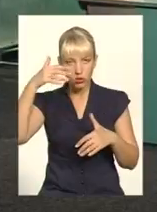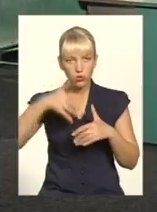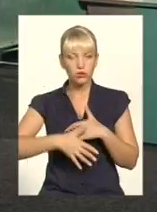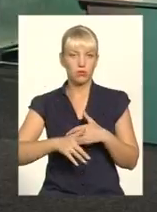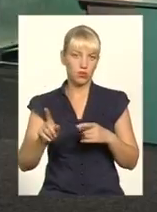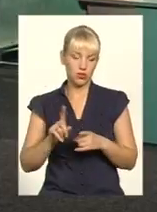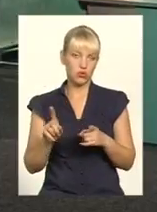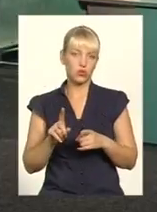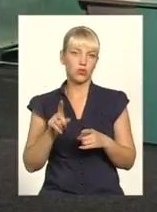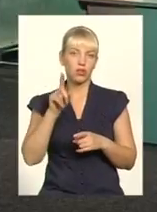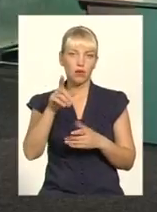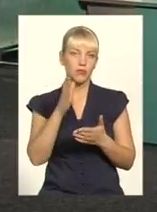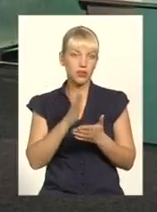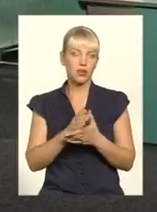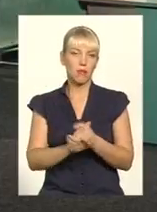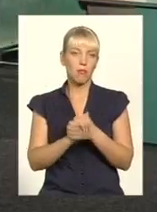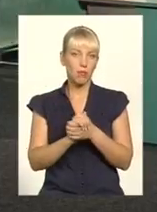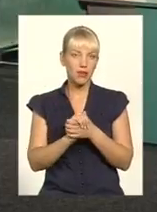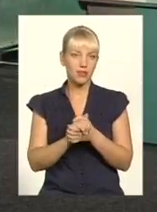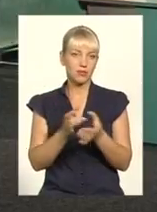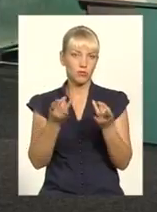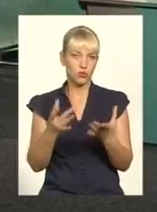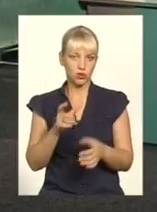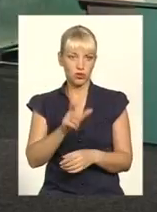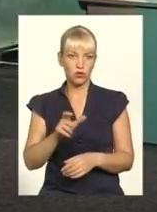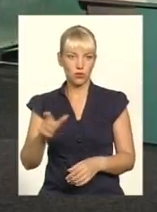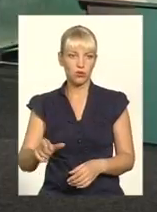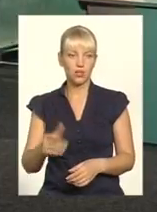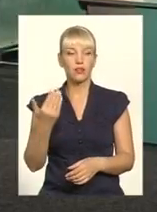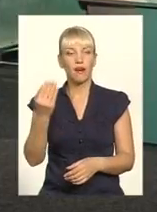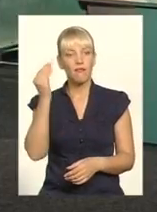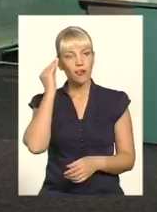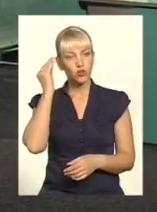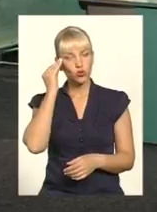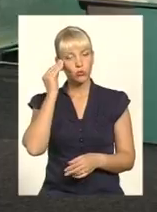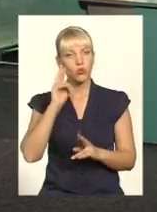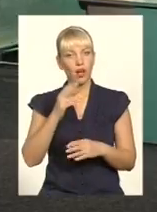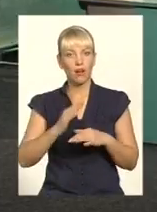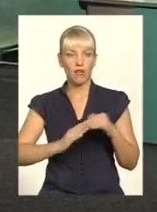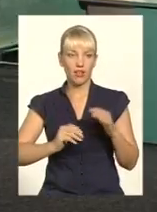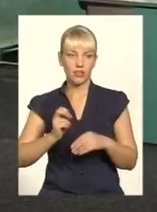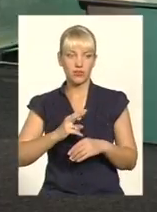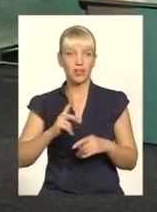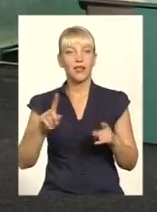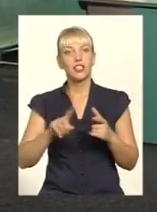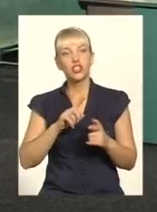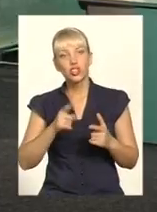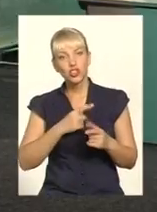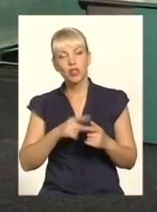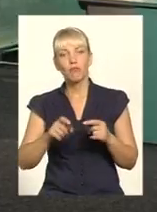усвідомлювала, що там знаходяться мирні люди, на вашу думку, як фахівця. Чи може